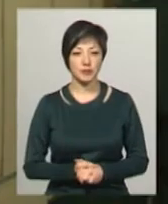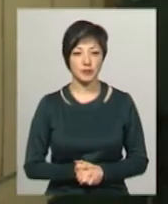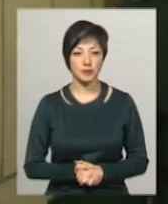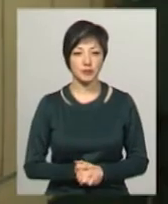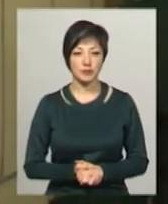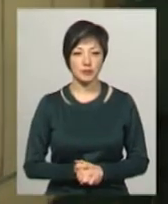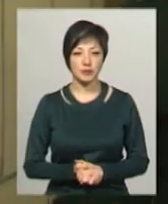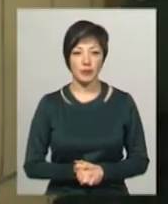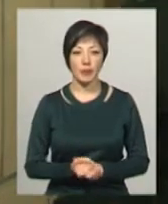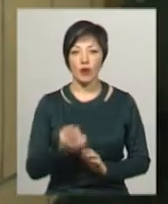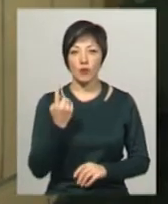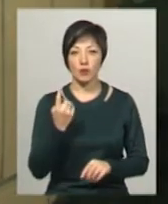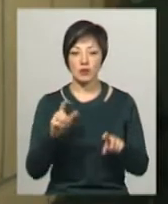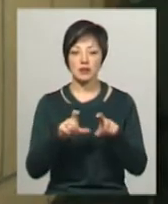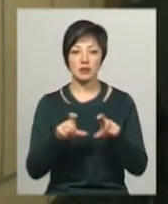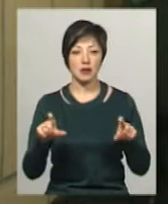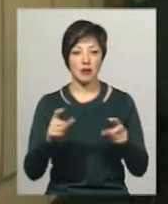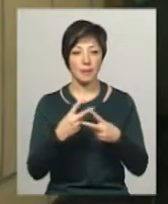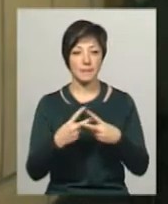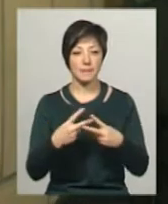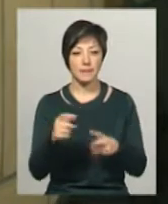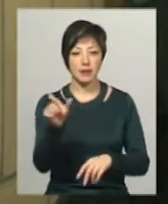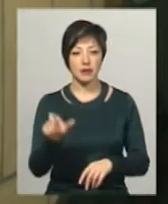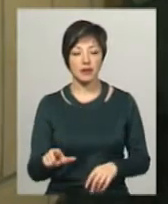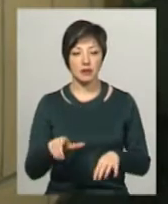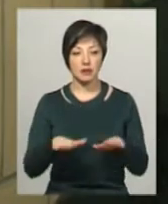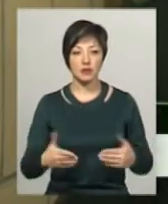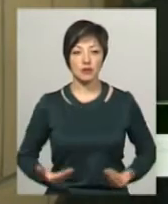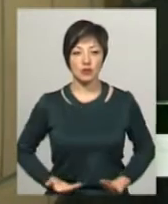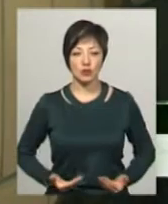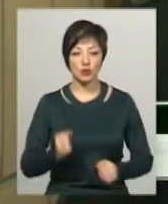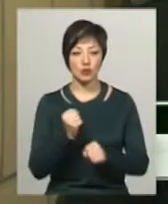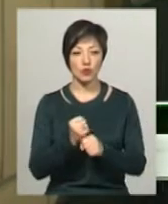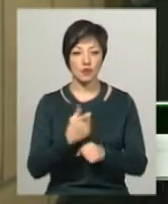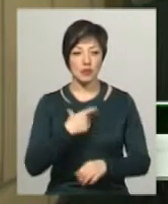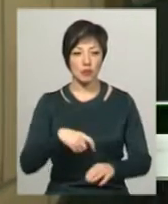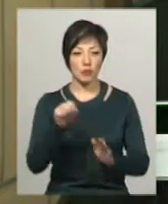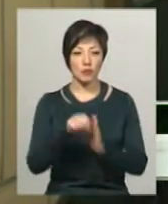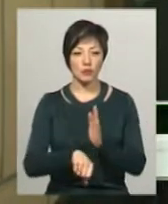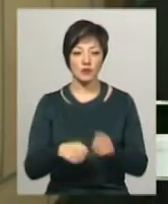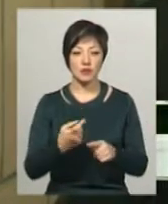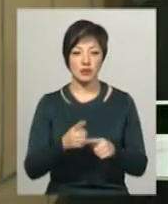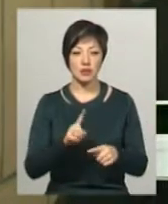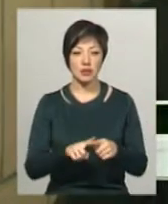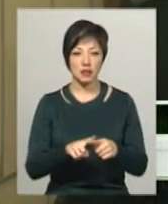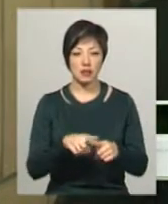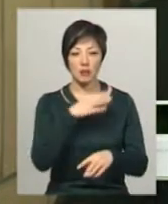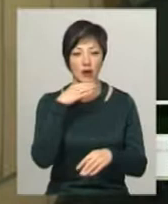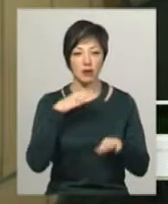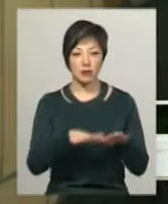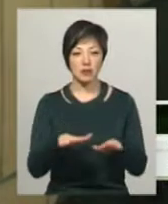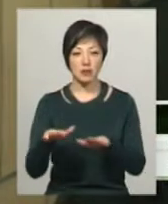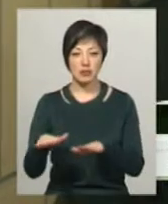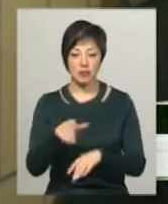Одній з камер в'язнений місцевий житель скоєння самогубство. Це багатомісна камера, там